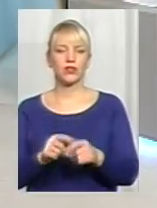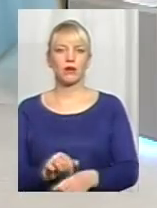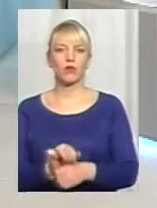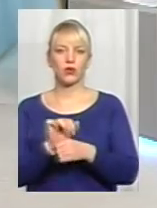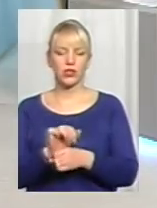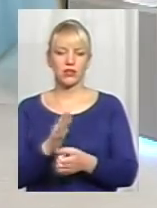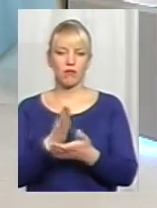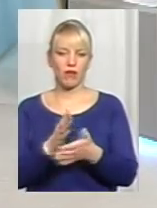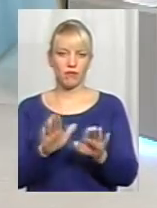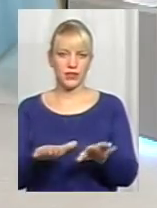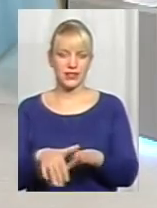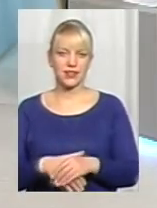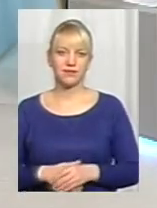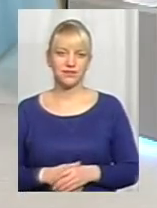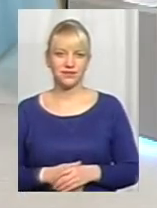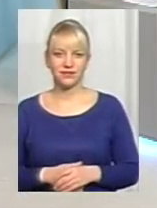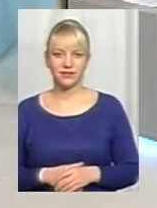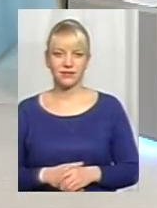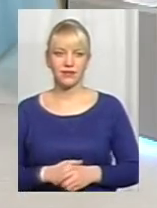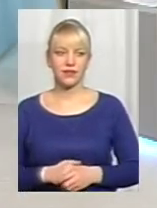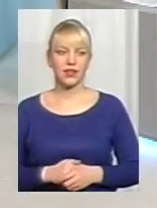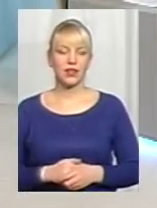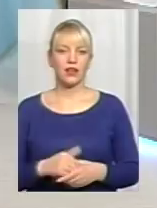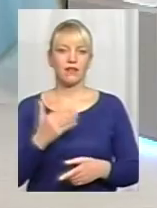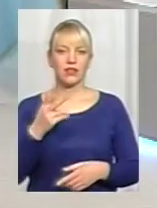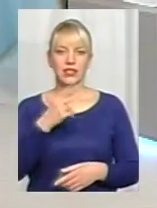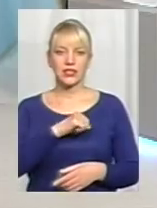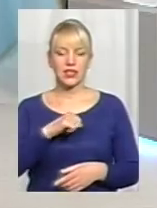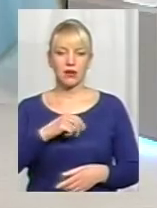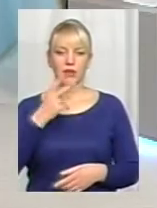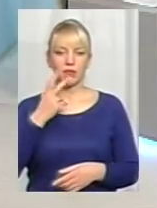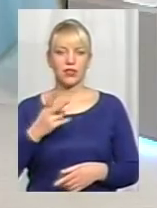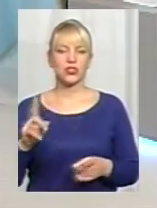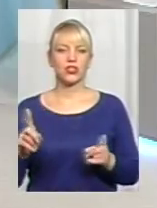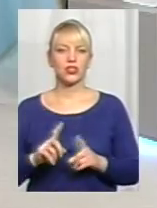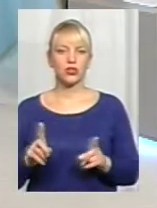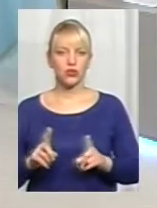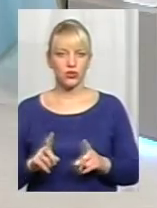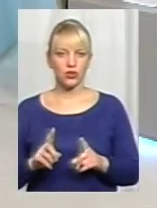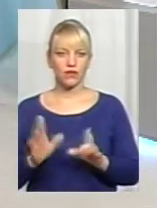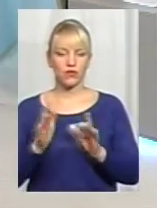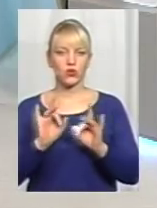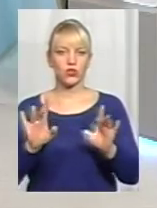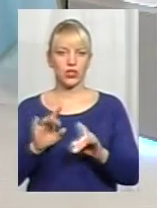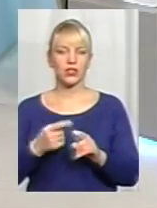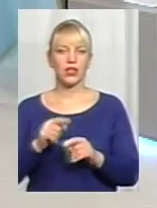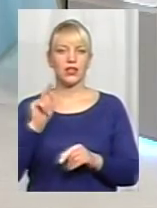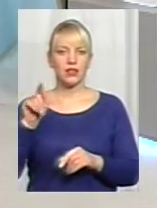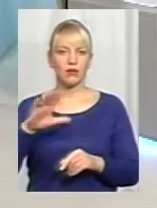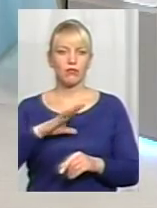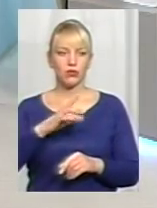мав місце у колоні? Ну, вистеріолика ви вже самі бачили, який був попередній, Там було зазначено, що